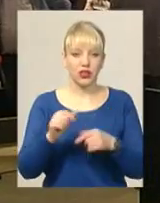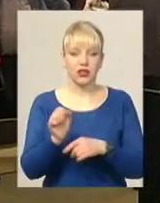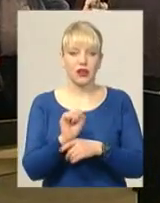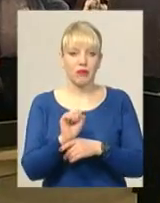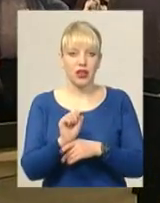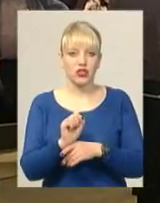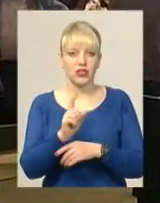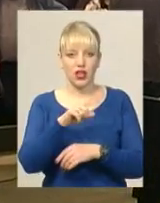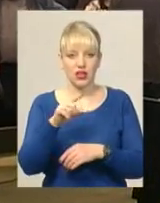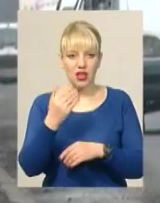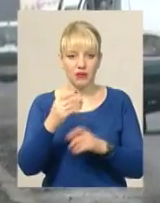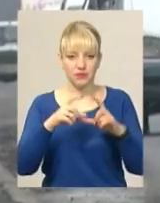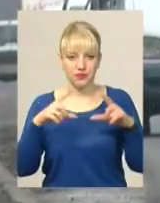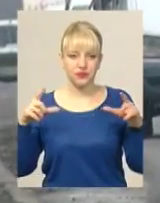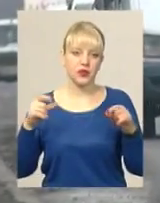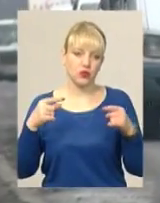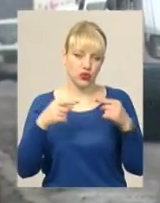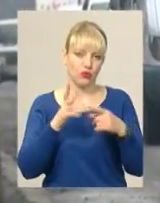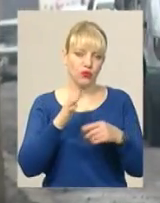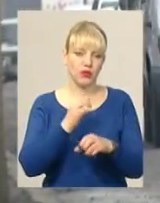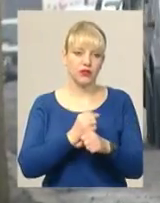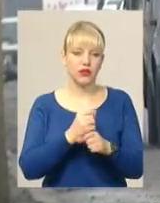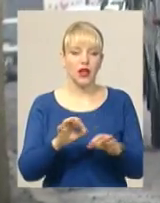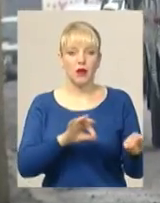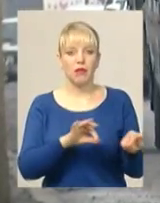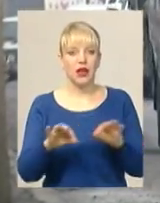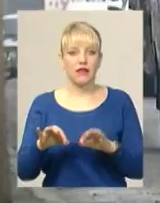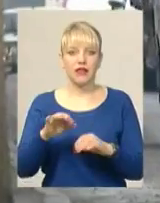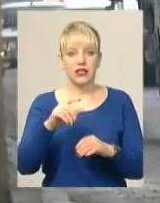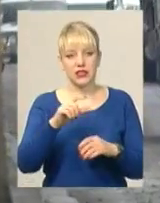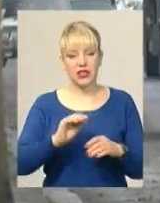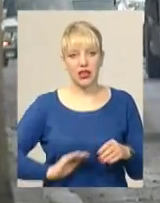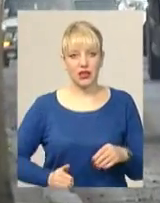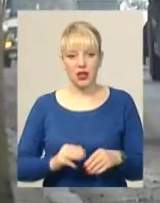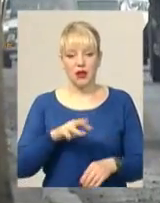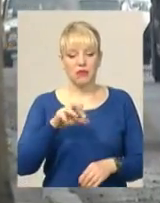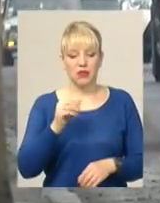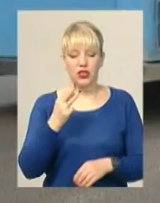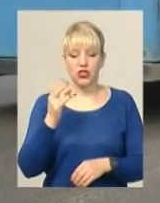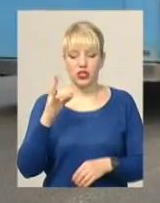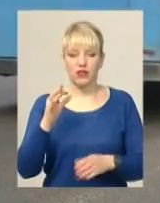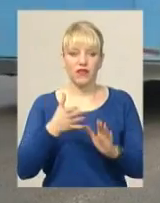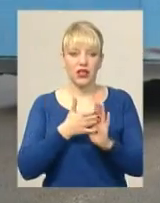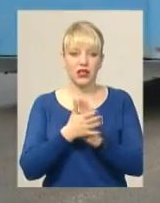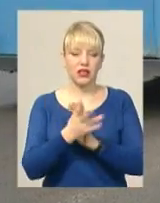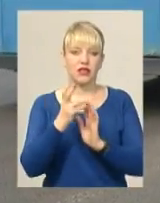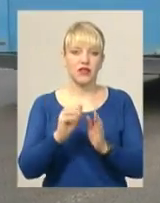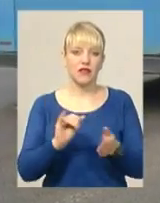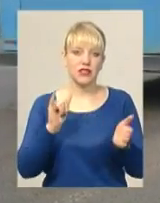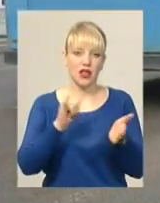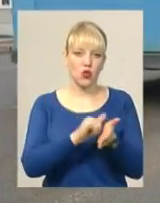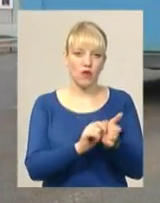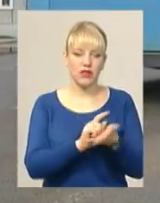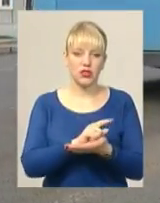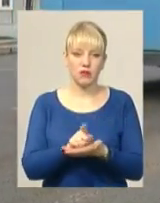буде все працювати чітко. Перевізник Олександр Мішан витратив на встановлення GPS-трекерів понад 160 тисяч гривень. Однак